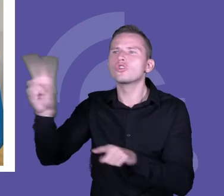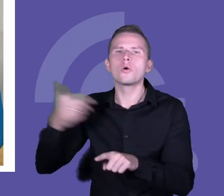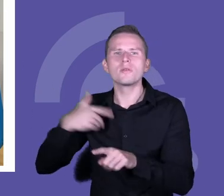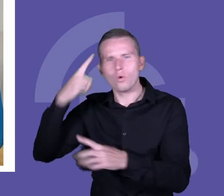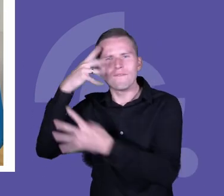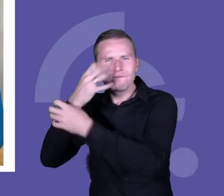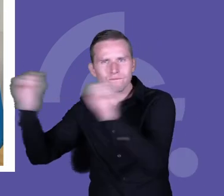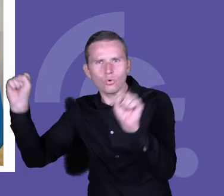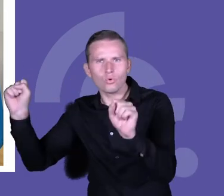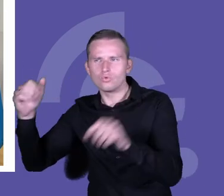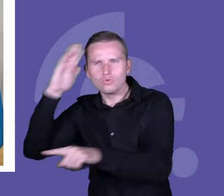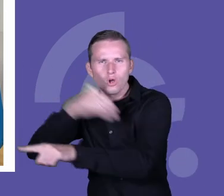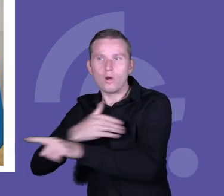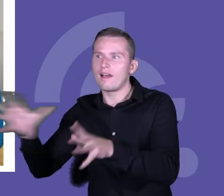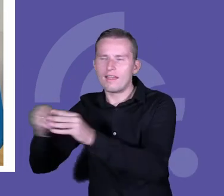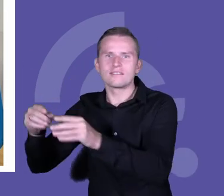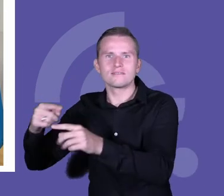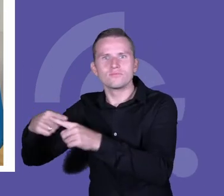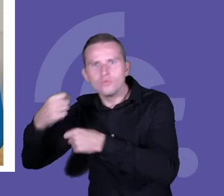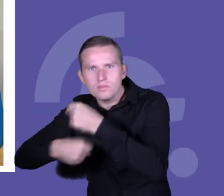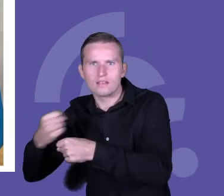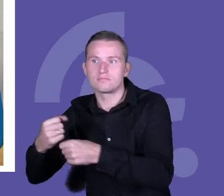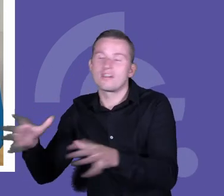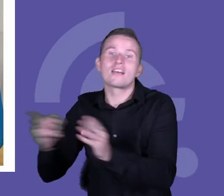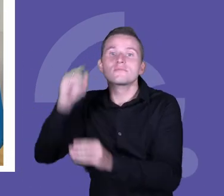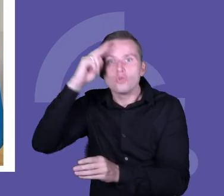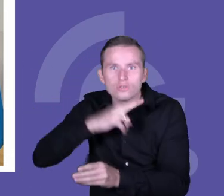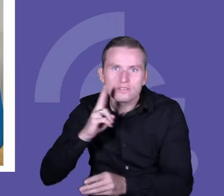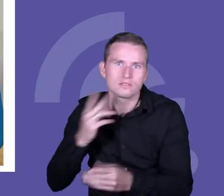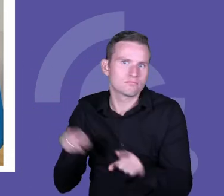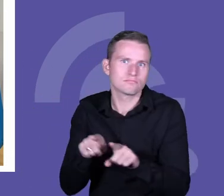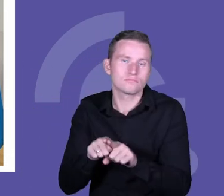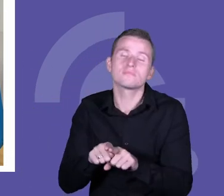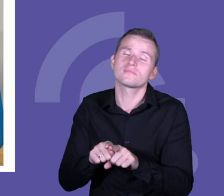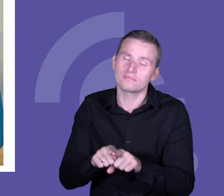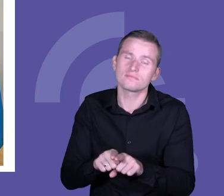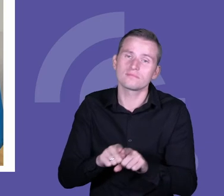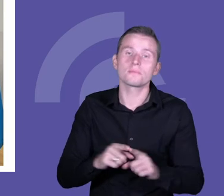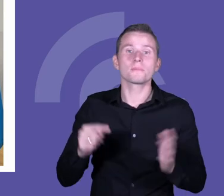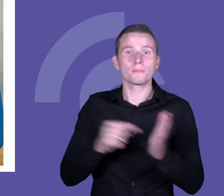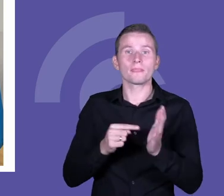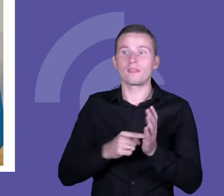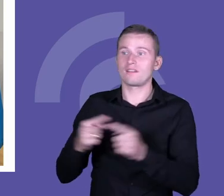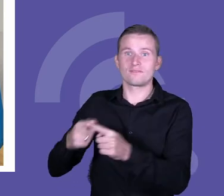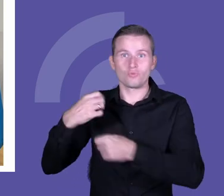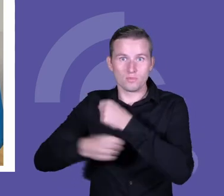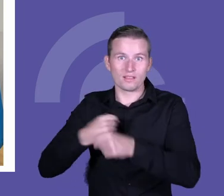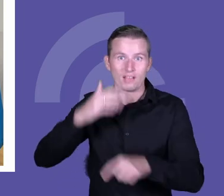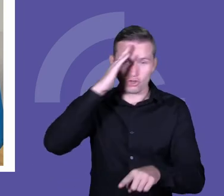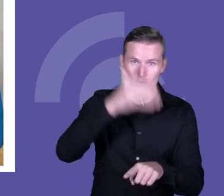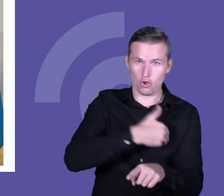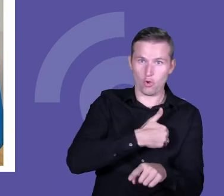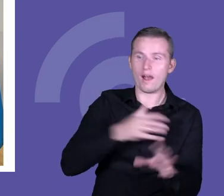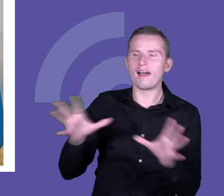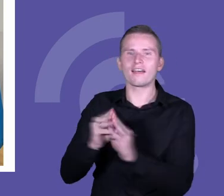wspólnie coś przygotować, mogą wspólnie coś wypracować. Podbije to bardzo mocno te współprace szkoły ze środowiskiem.